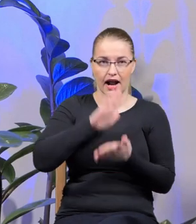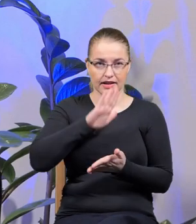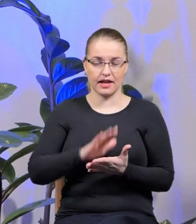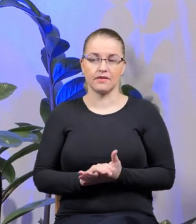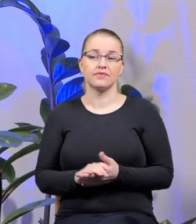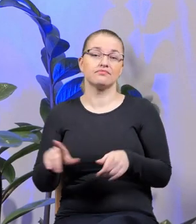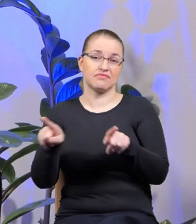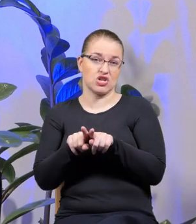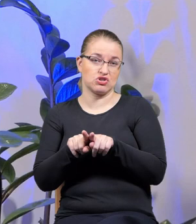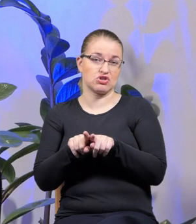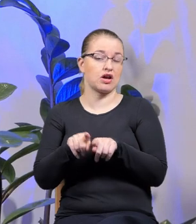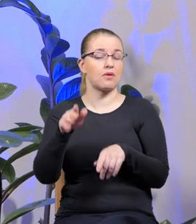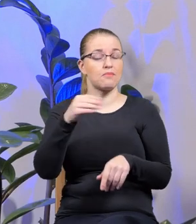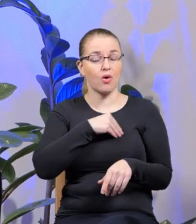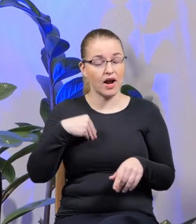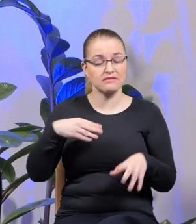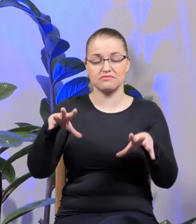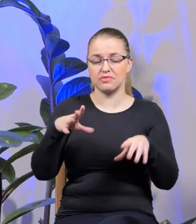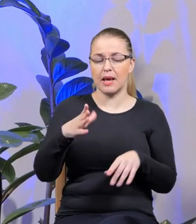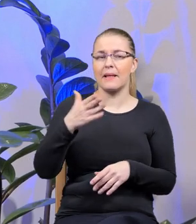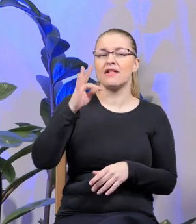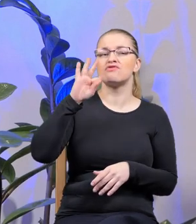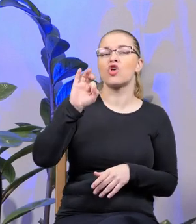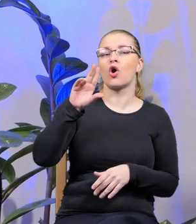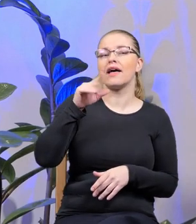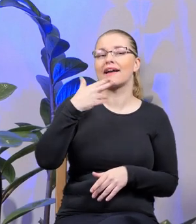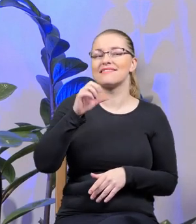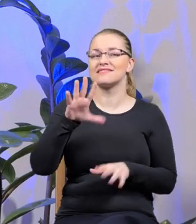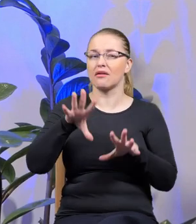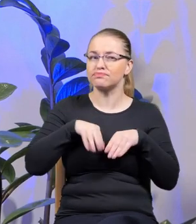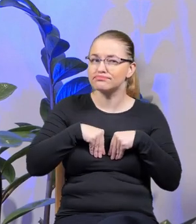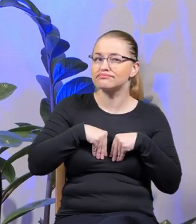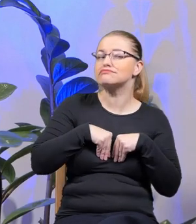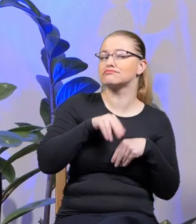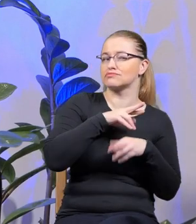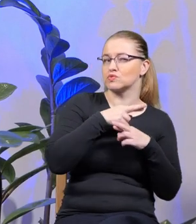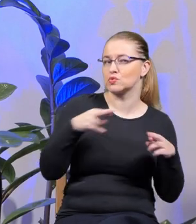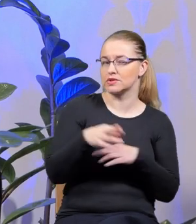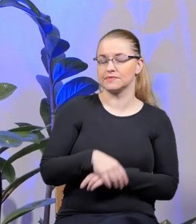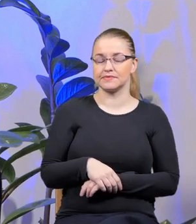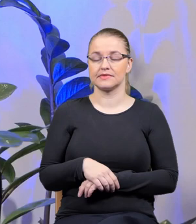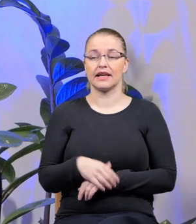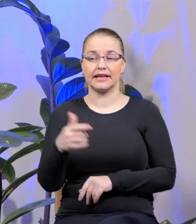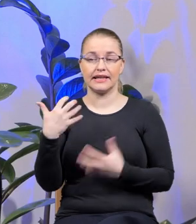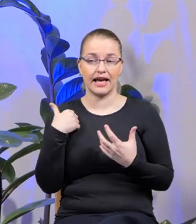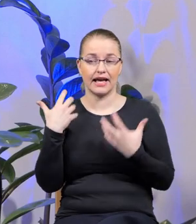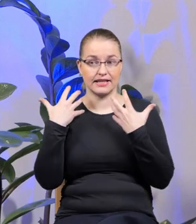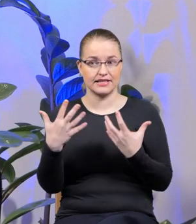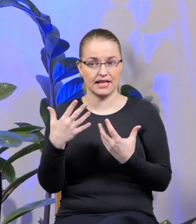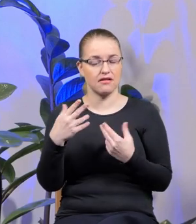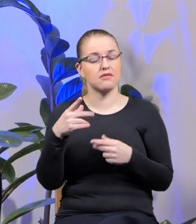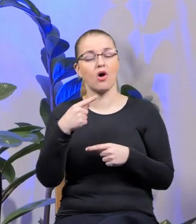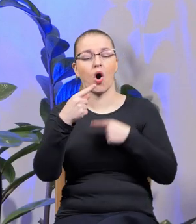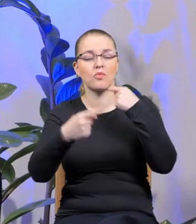Polacy są tolerancyjni. Ja chciałabym wrócić do cytatu z jednej z Twoich książek, też jakoś odnoszących się do